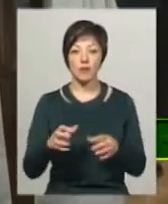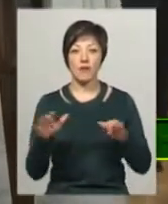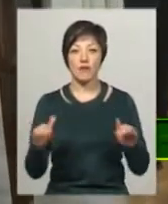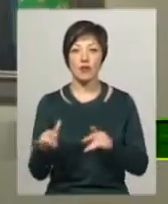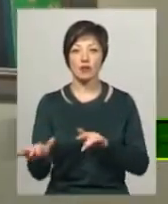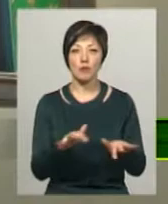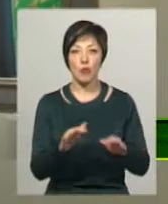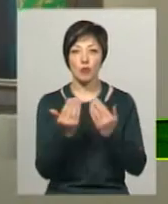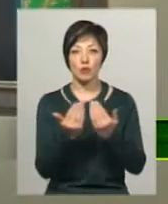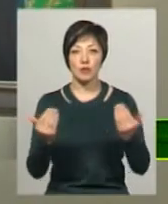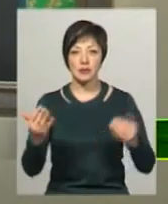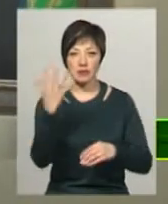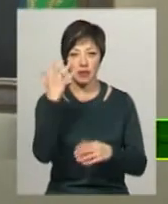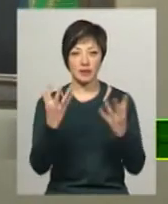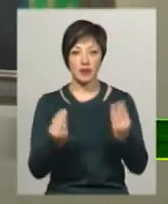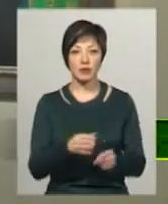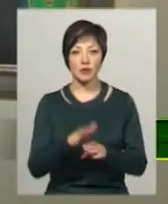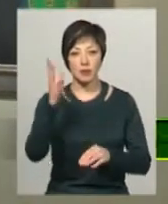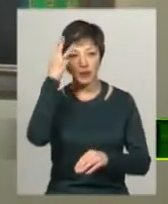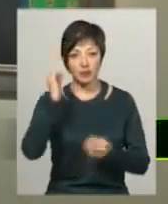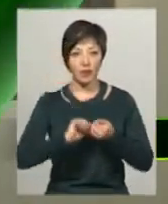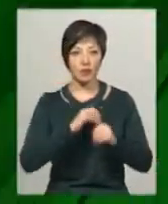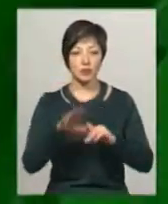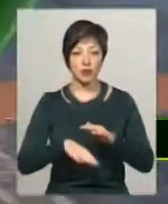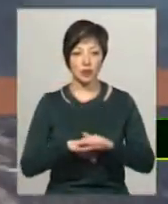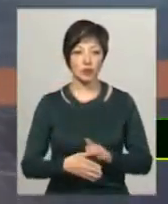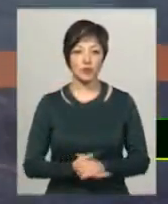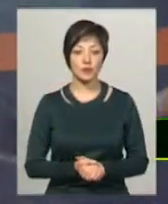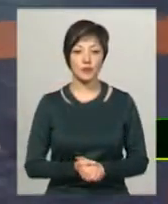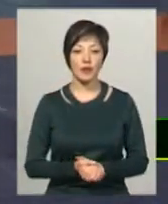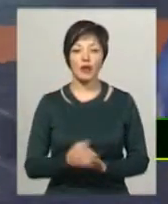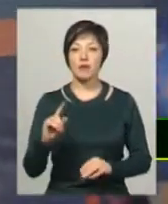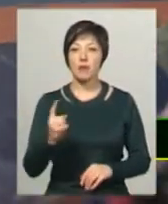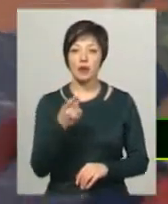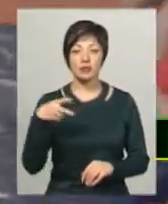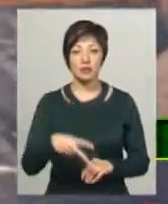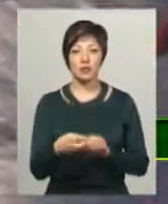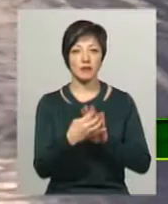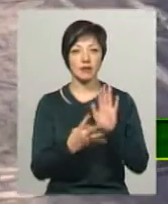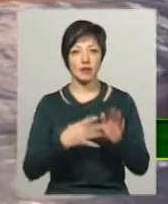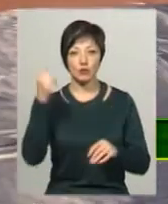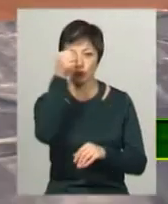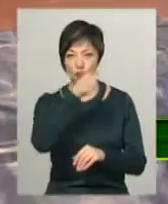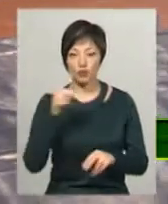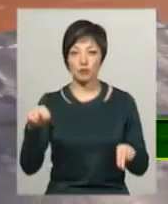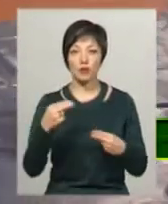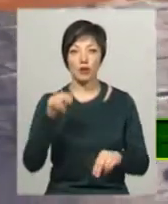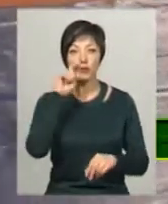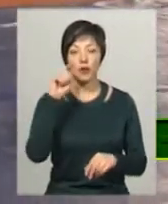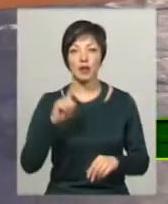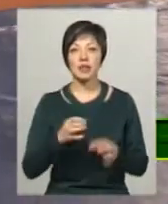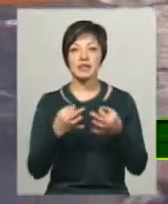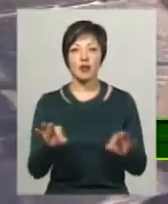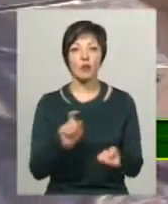«Мизеум Селфідеїз» відбувся у Хмельницькому та у Кам'янці Подільському. Перший у 2019 році чемпіонат України